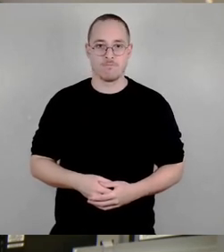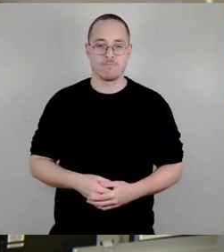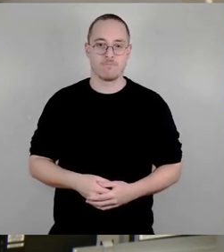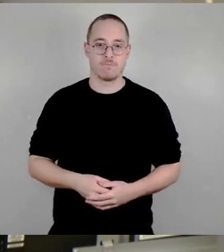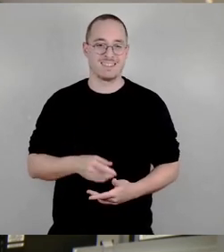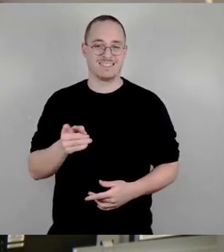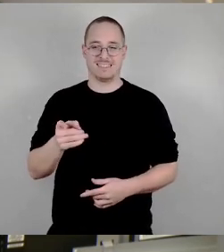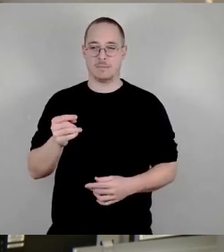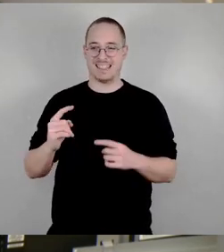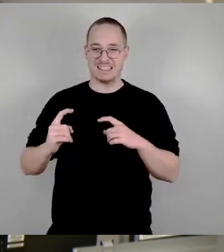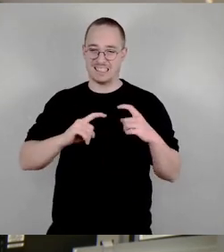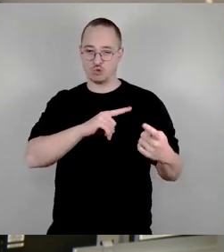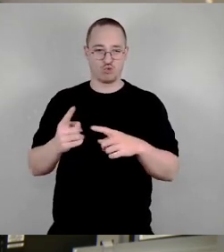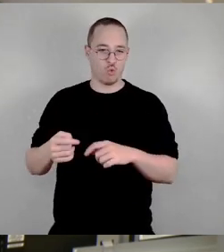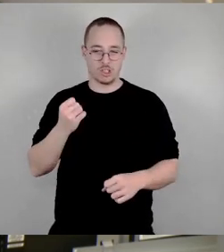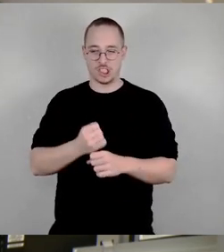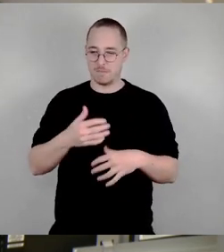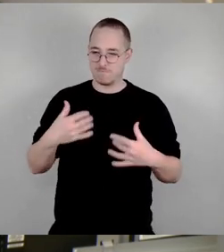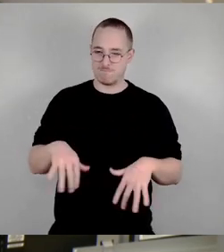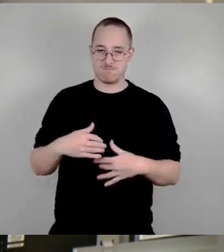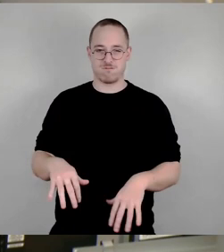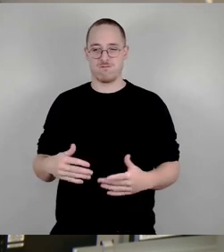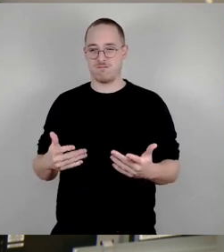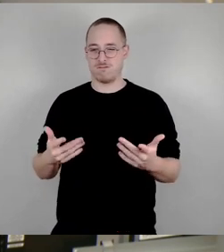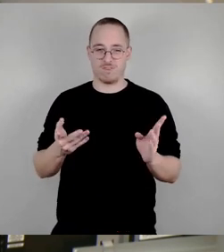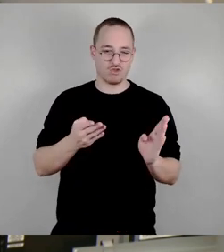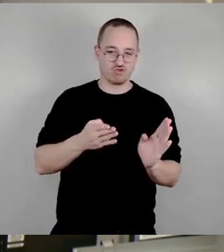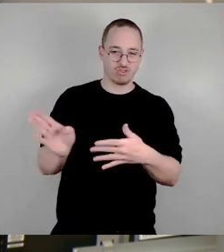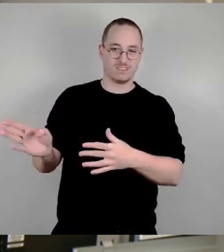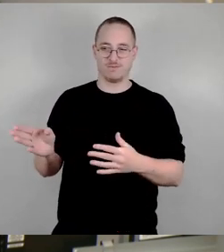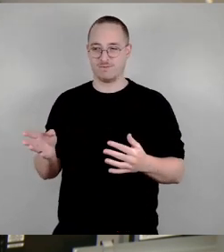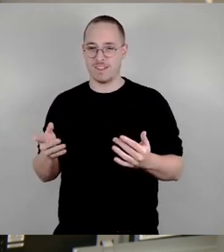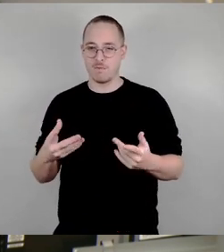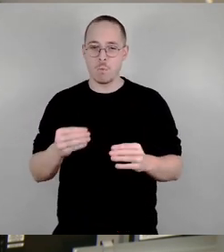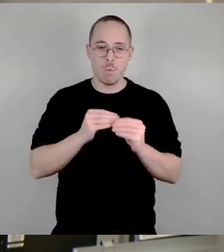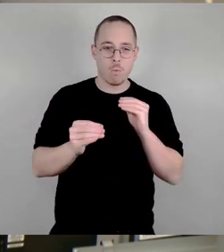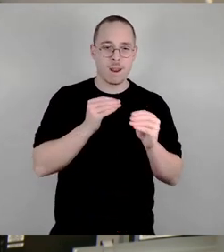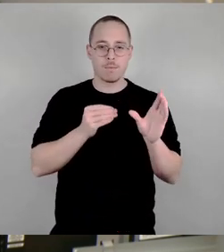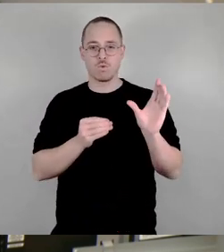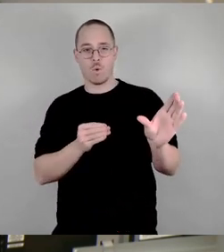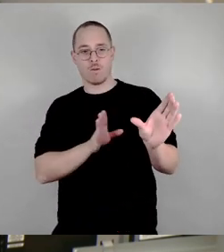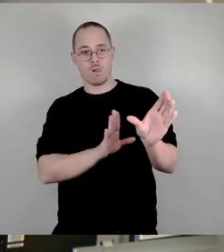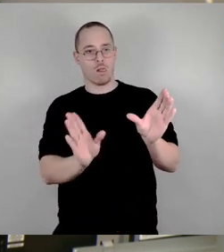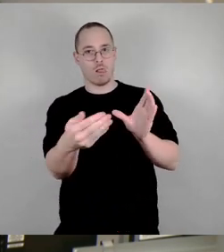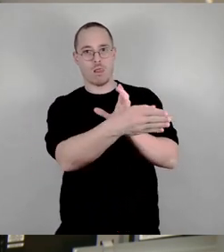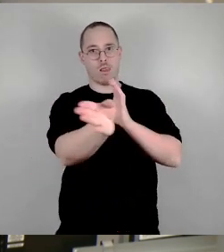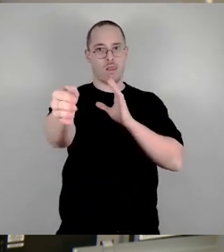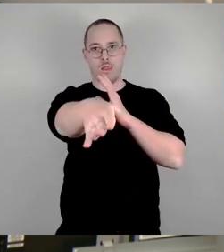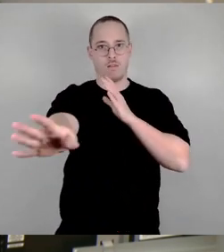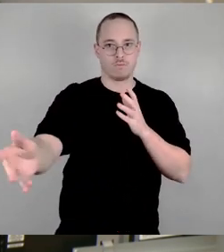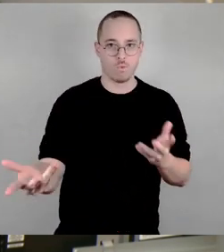kompliziertere Regeln ein völlig am Problem vorbei, Tätigkeit simulieren. Der Vorschlag jetzt, teilweise ist